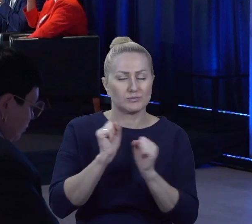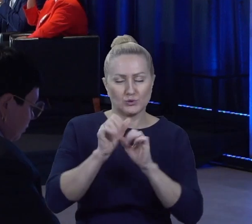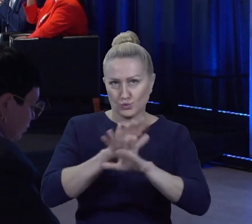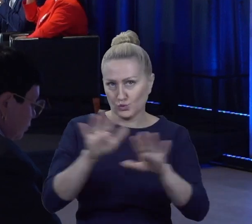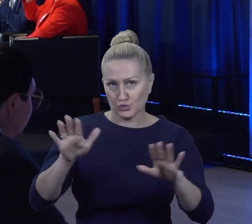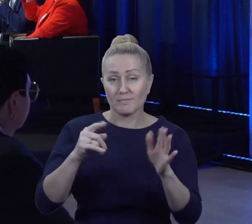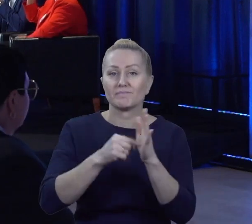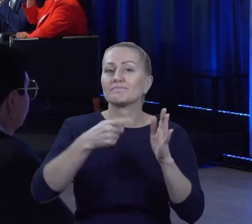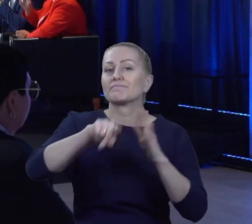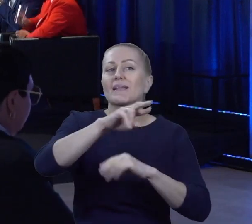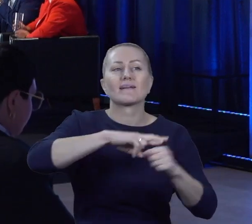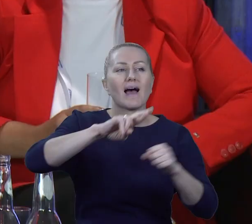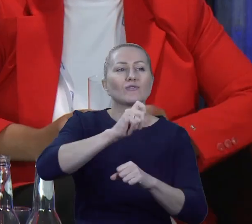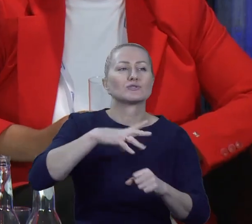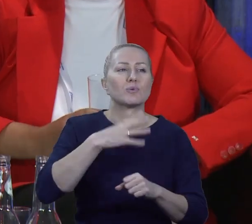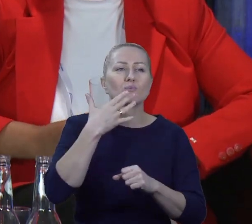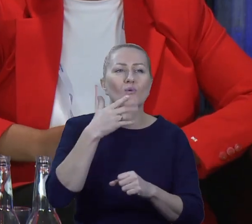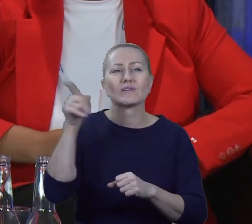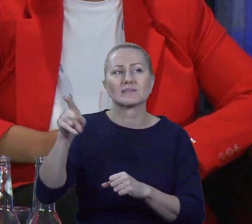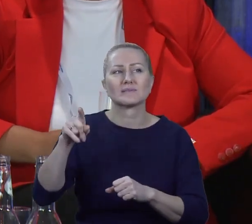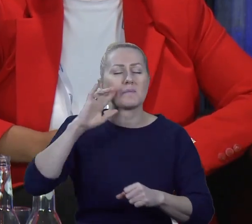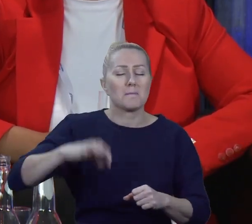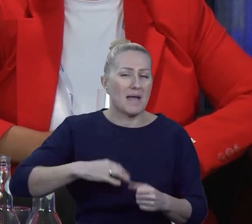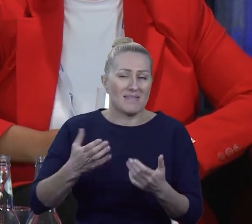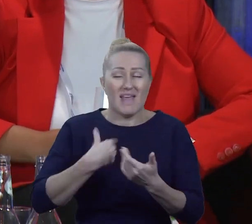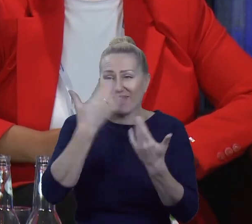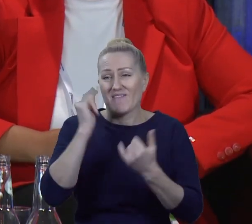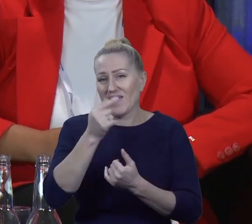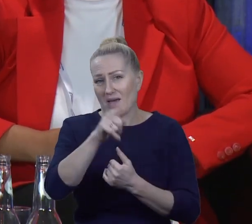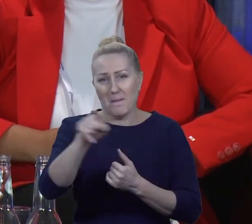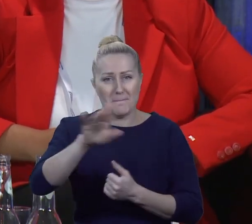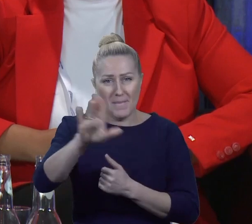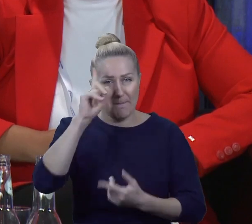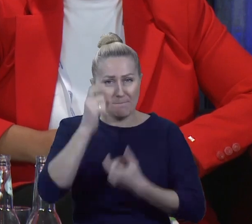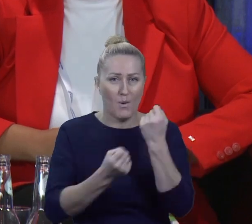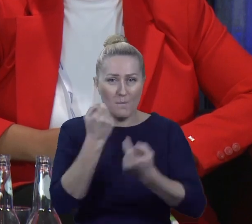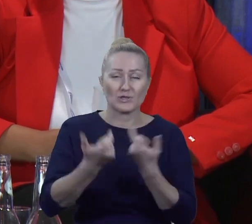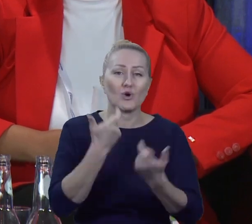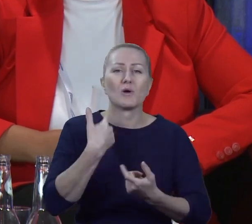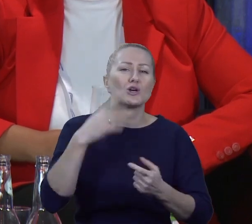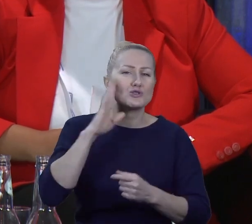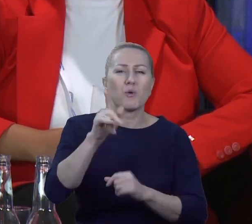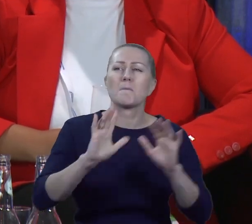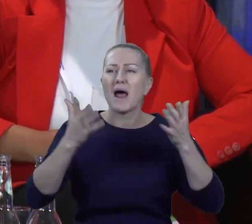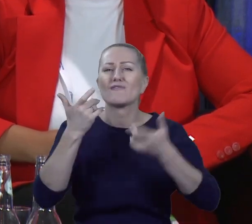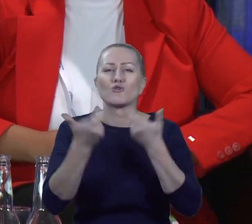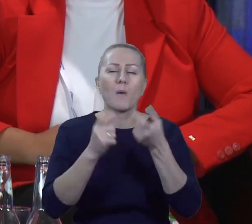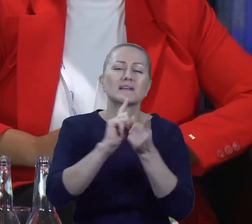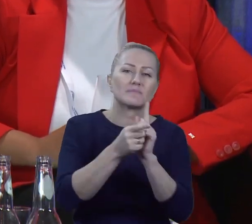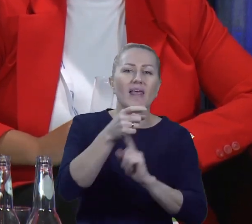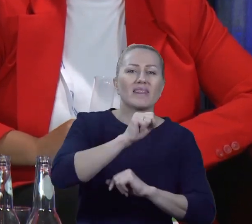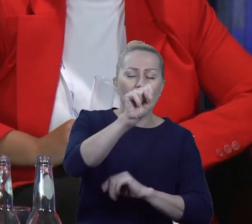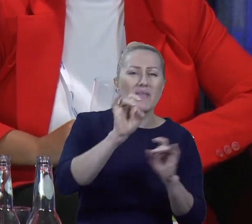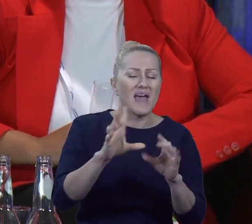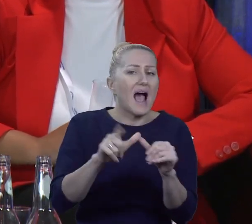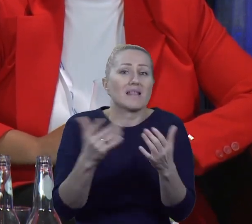radnych, Pani mówiła, ja nie wiem, jak Państwo macie pomysły, dawajcie, bo ja tu cały czas coś słyszę, brawo, zmieńmy demokrację, tylko to ja